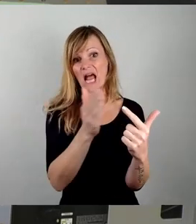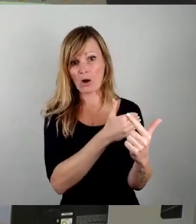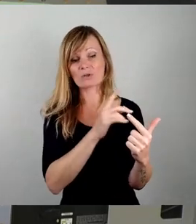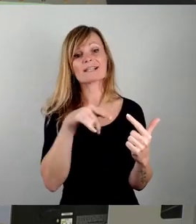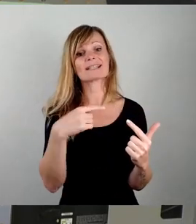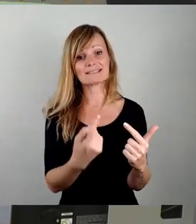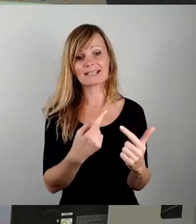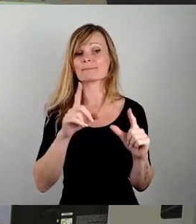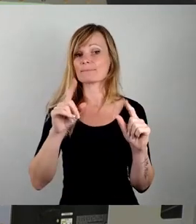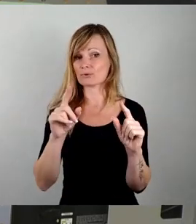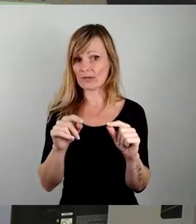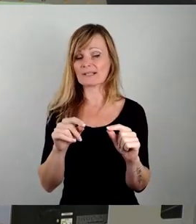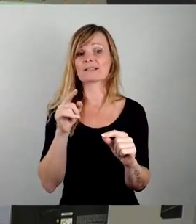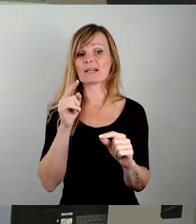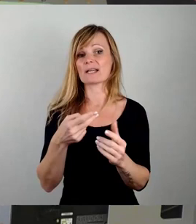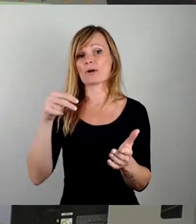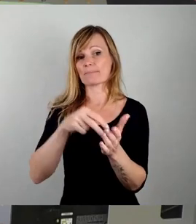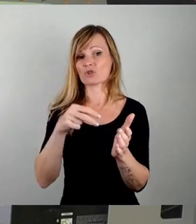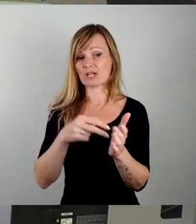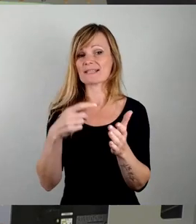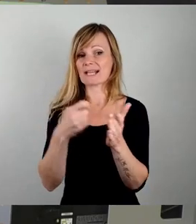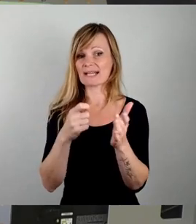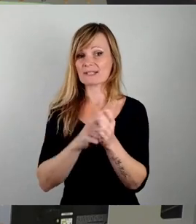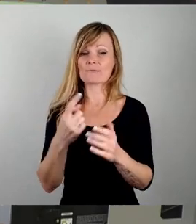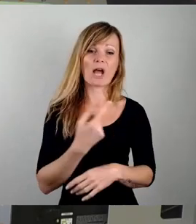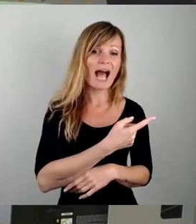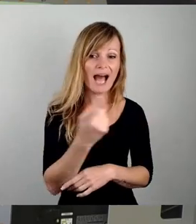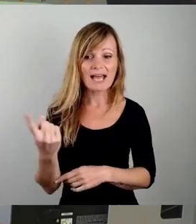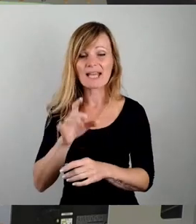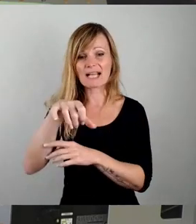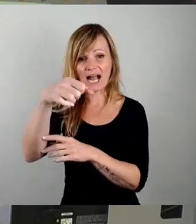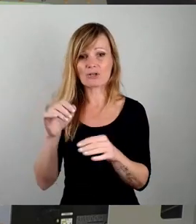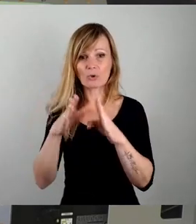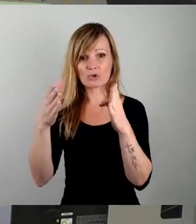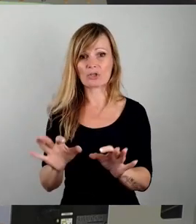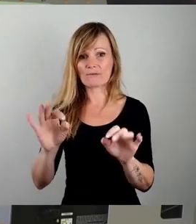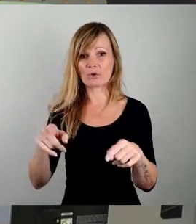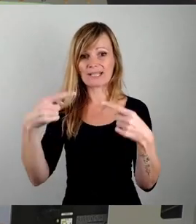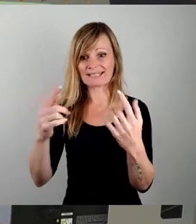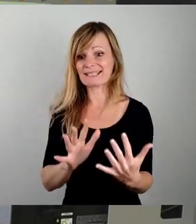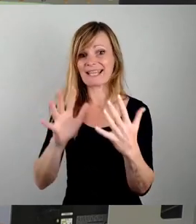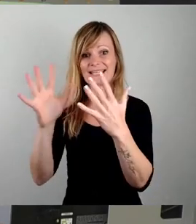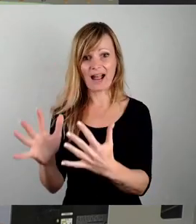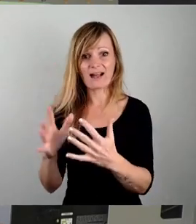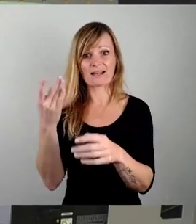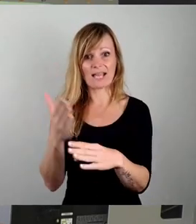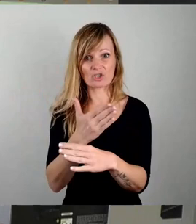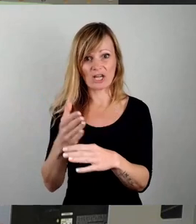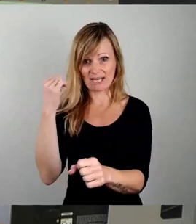heißt das, dass Sie eine Bestandsgarantie für alle Garagengrundstücke für die nächsten zehn Jahre beschließen. Und sorry,